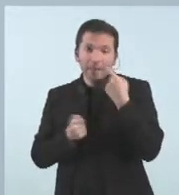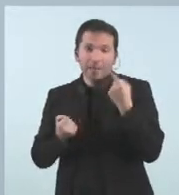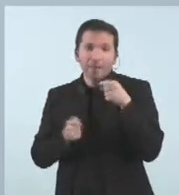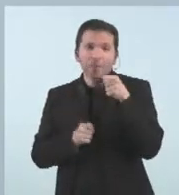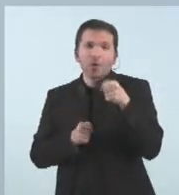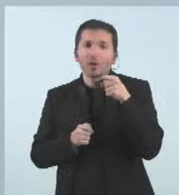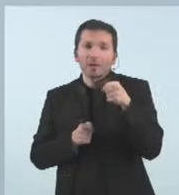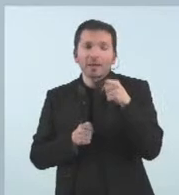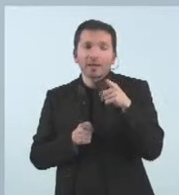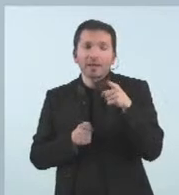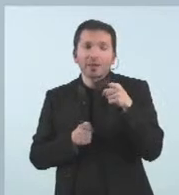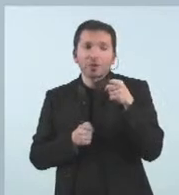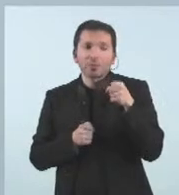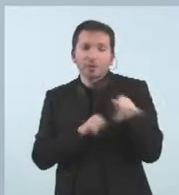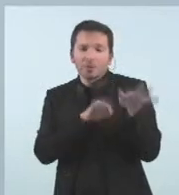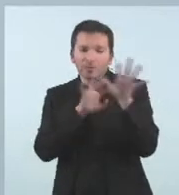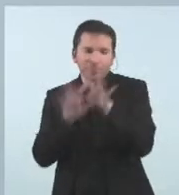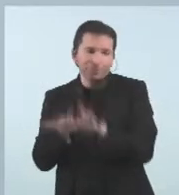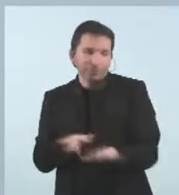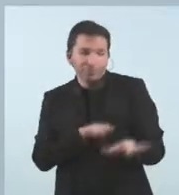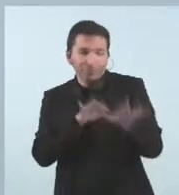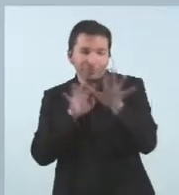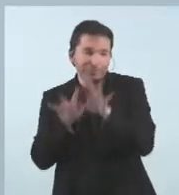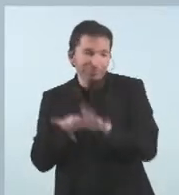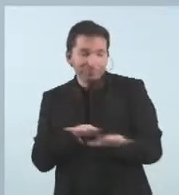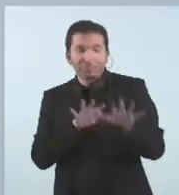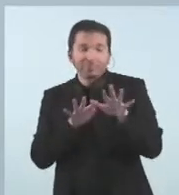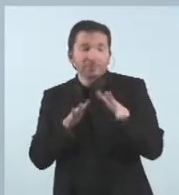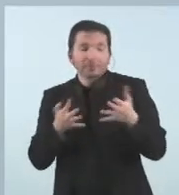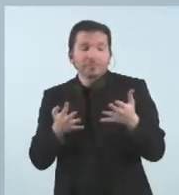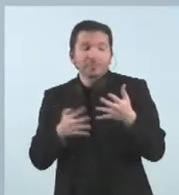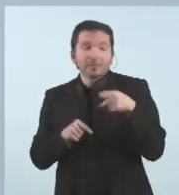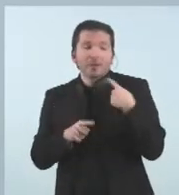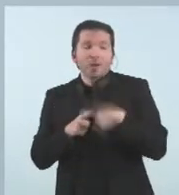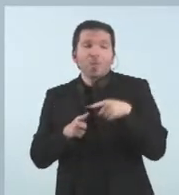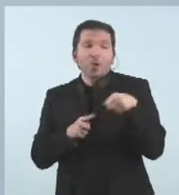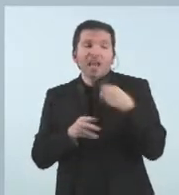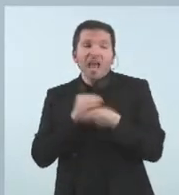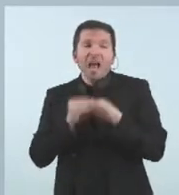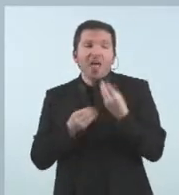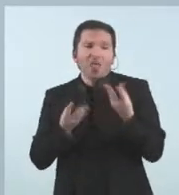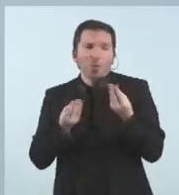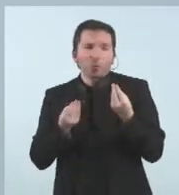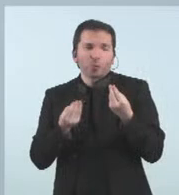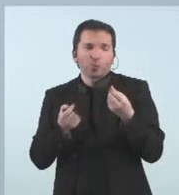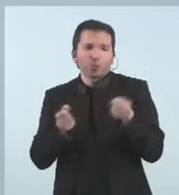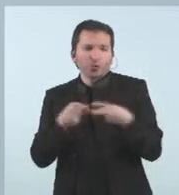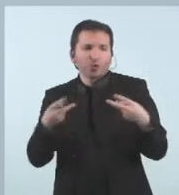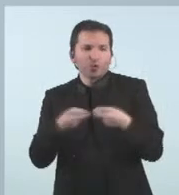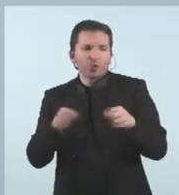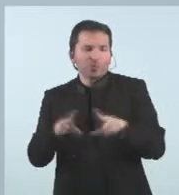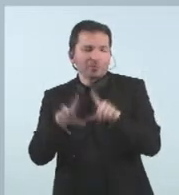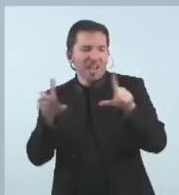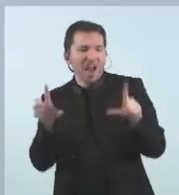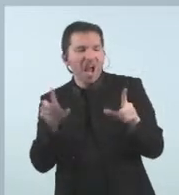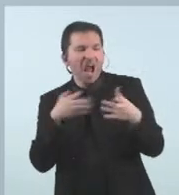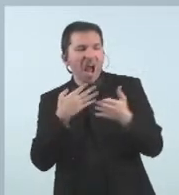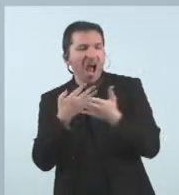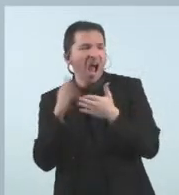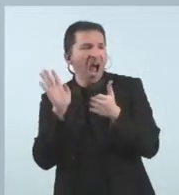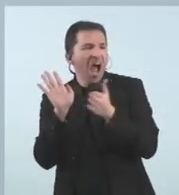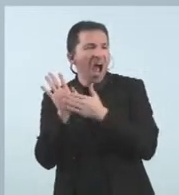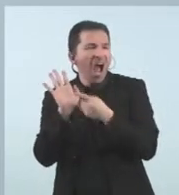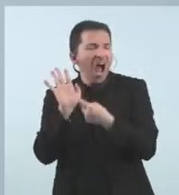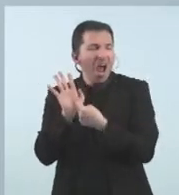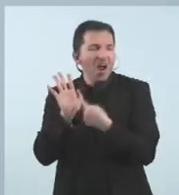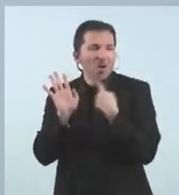fum i que, a part de grans anuncis i grans crítiques, segurament no hi ha grans propostes a darrere